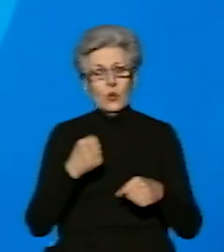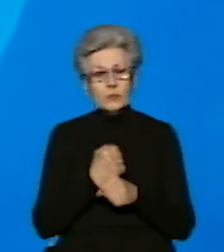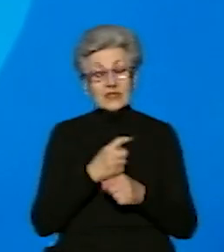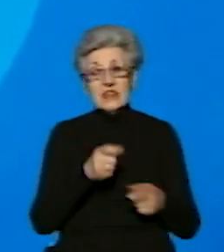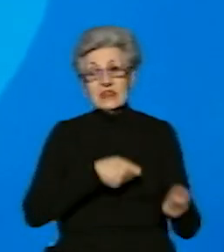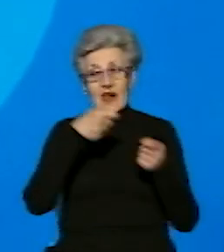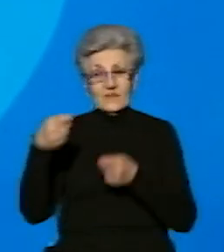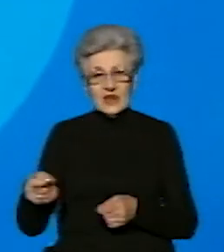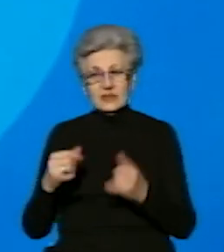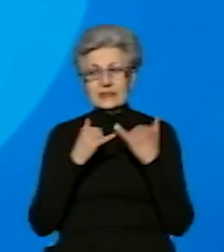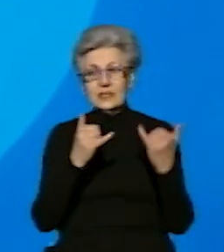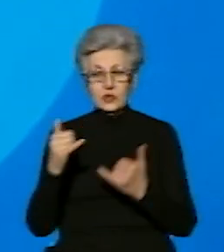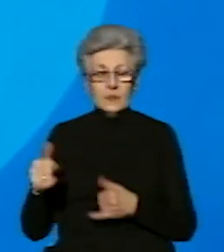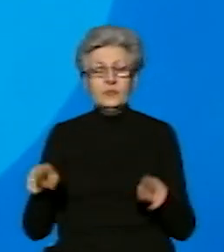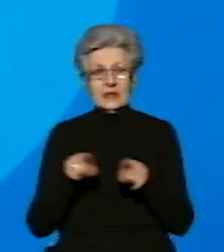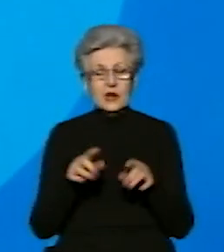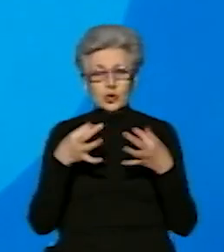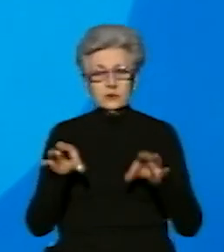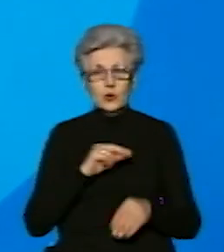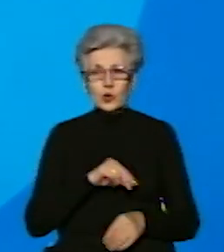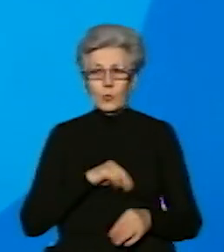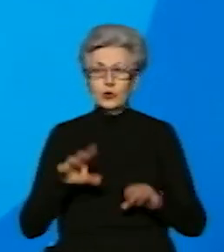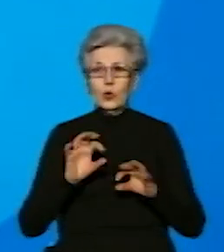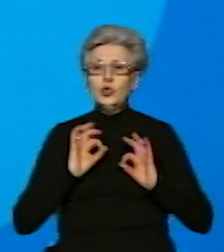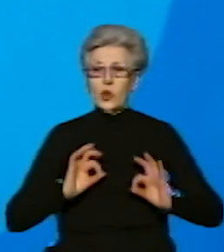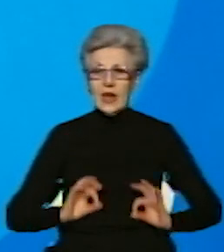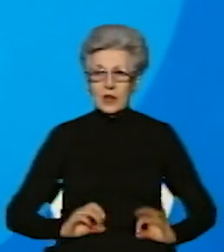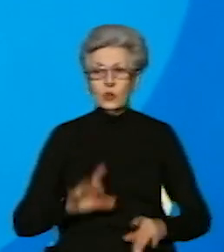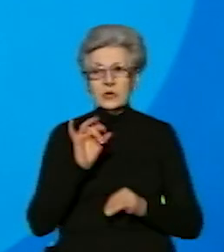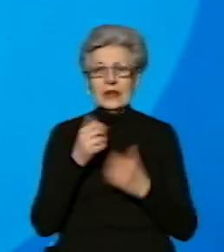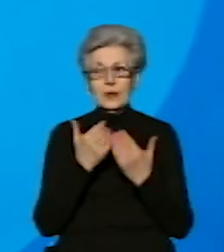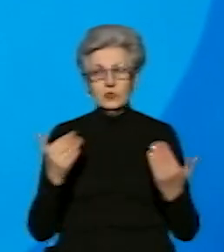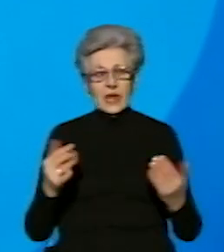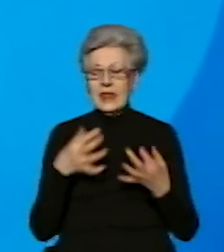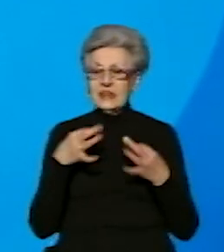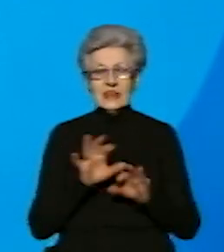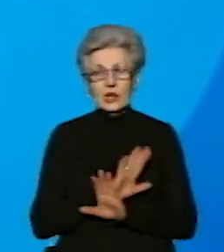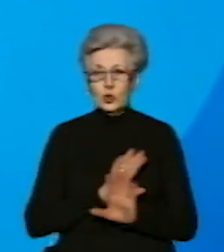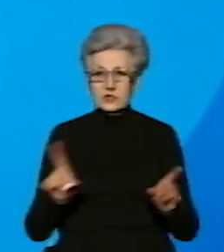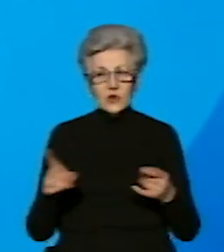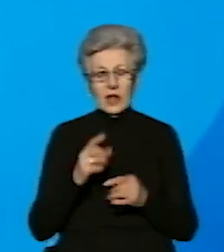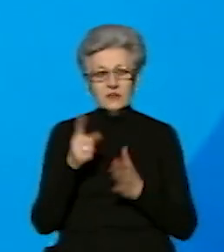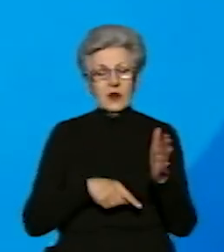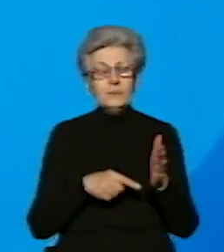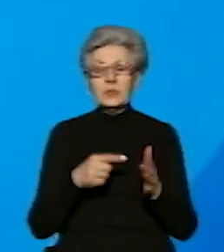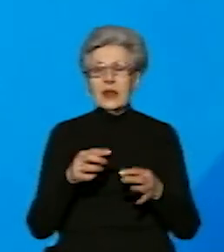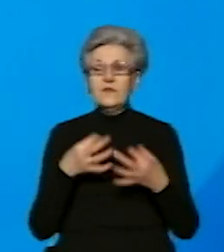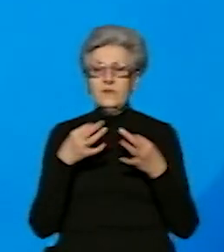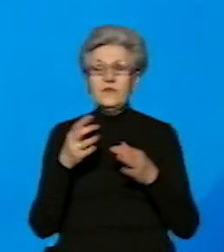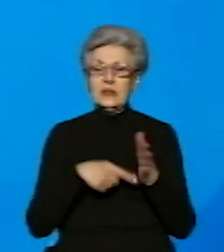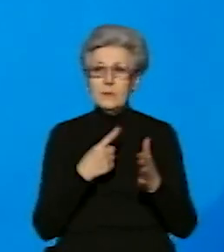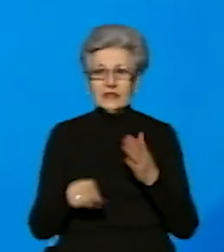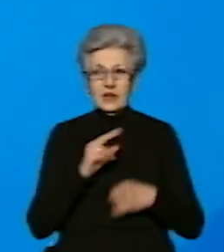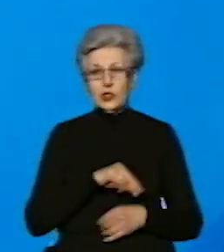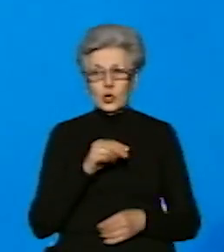Також дозволили роботу офісів-нотаріусів та музеїв. Втім, наразі не дозволяють відновити роботу речовим ринкам та магазинам,